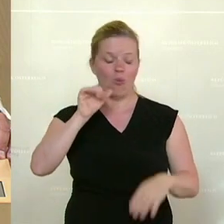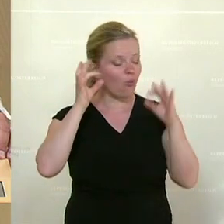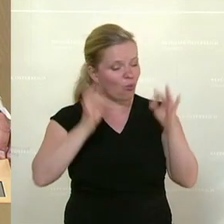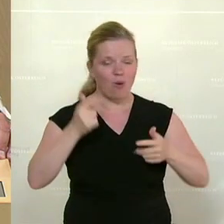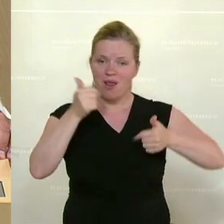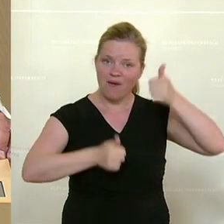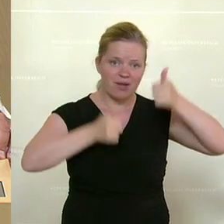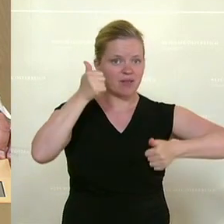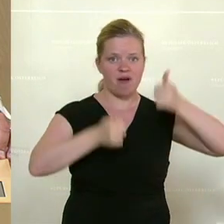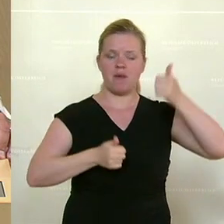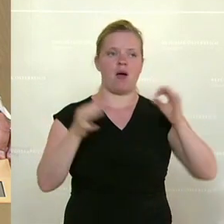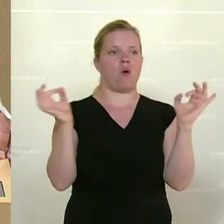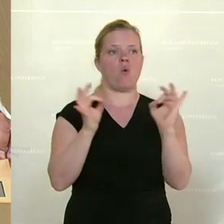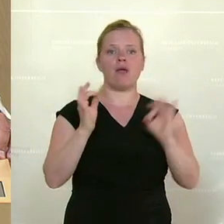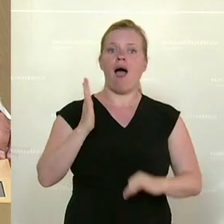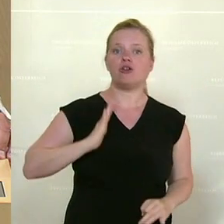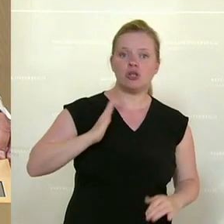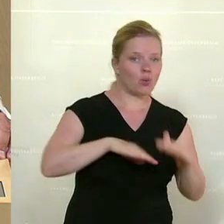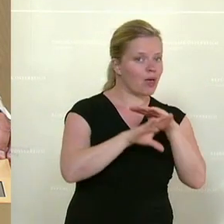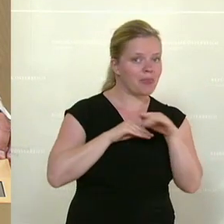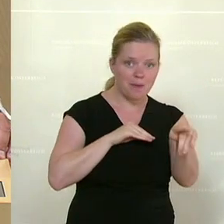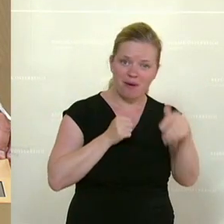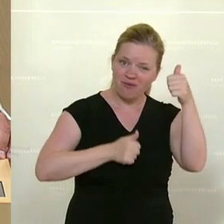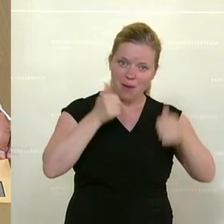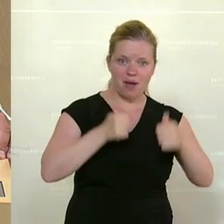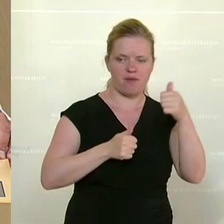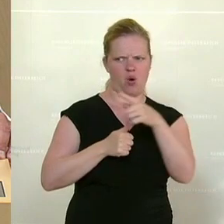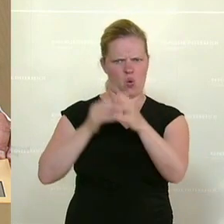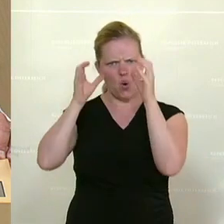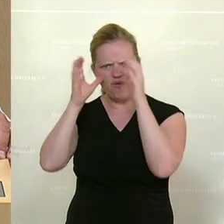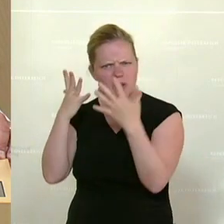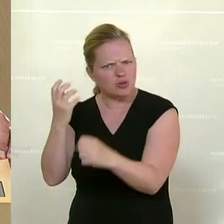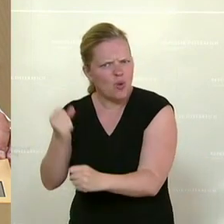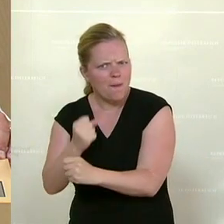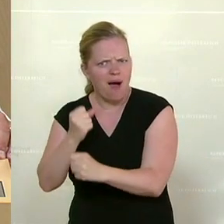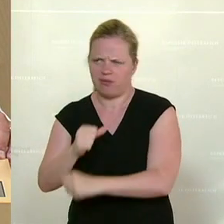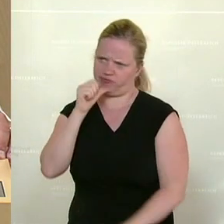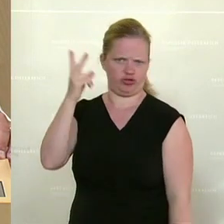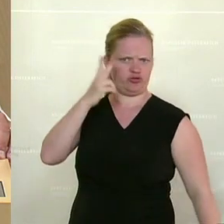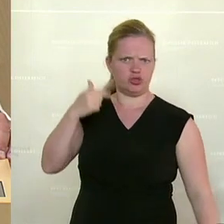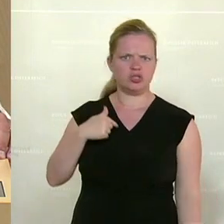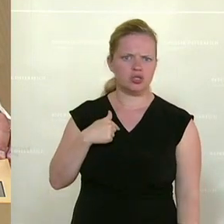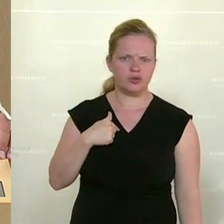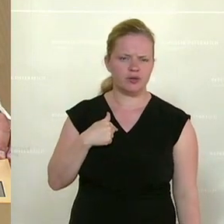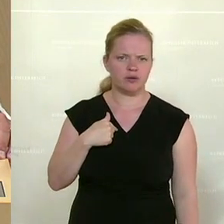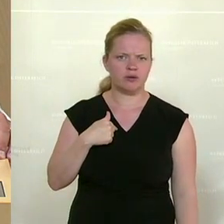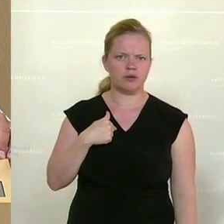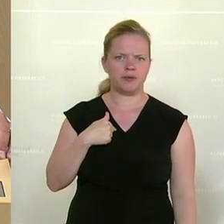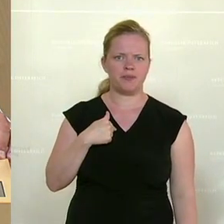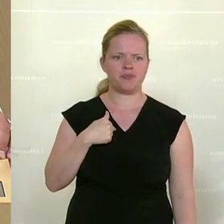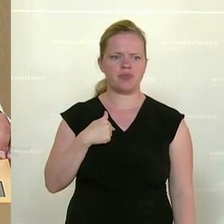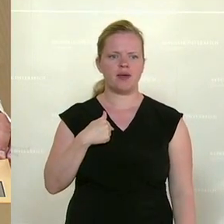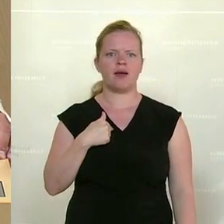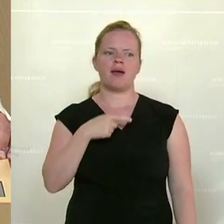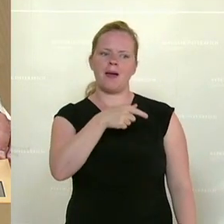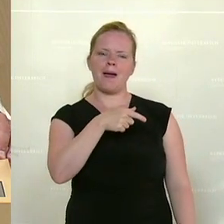für anständige Unternehmer und dass das die ÖVP macht, ist für mich nicht nachvollziehbar und noch einmal, Pepo Muchitsch hat es